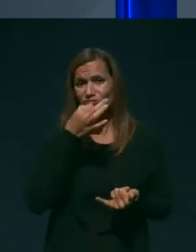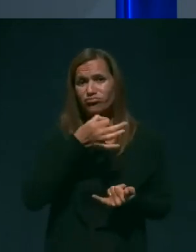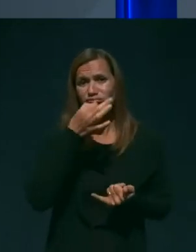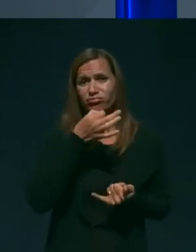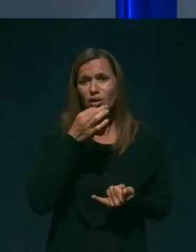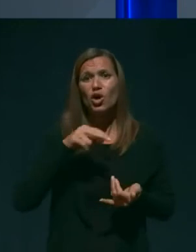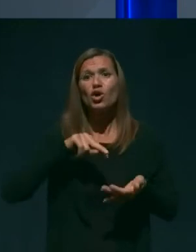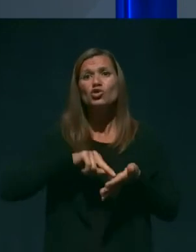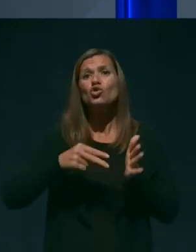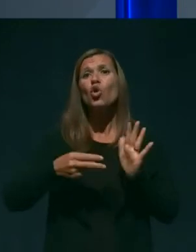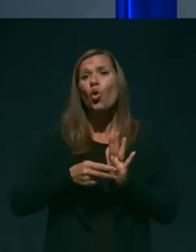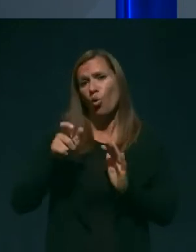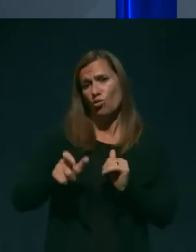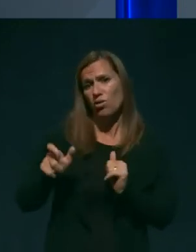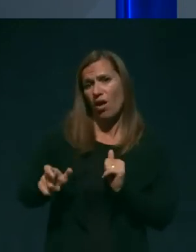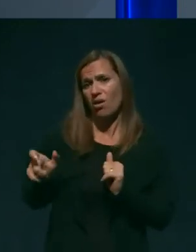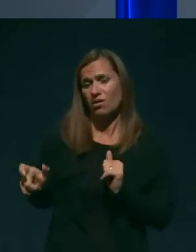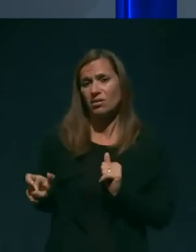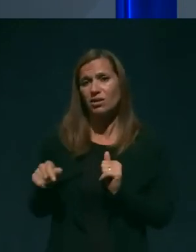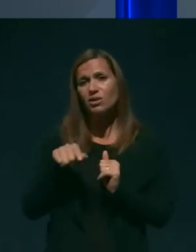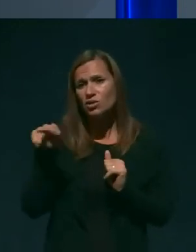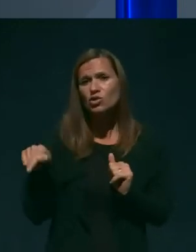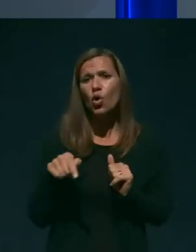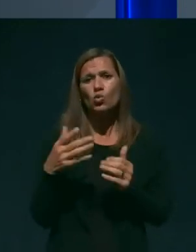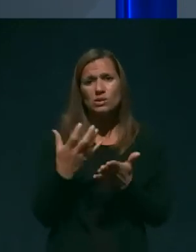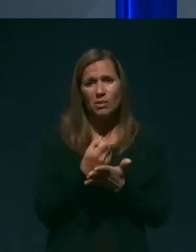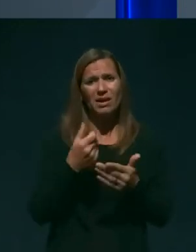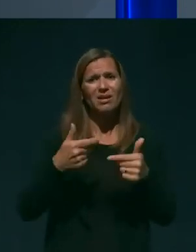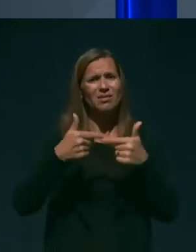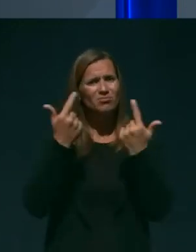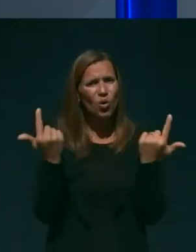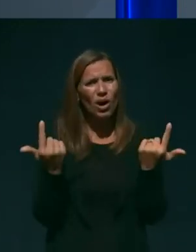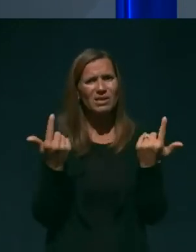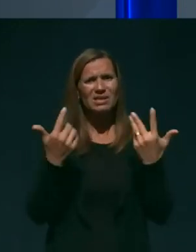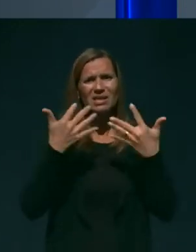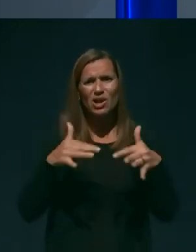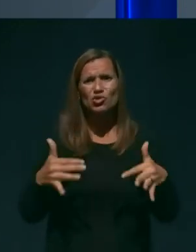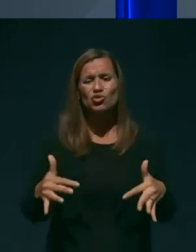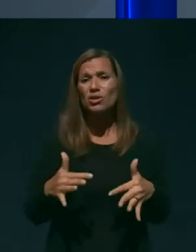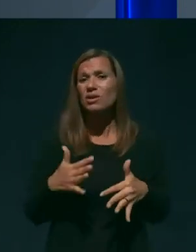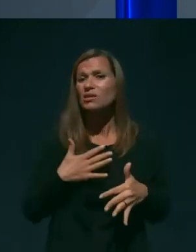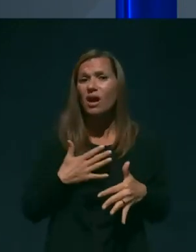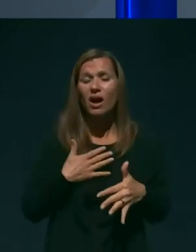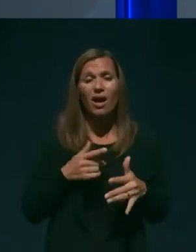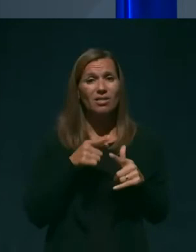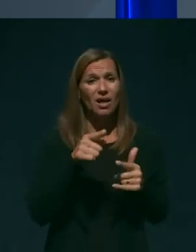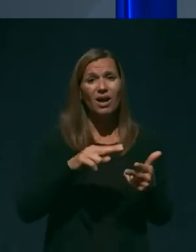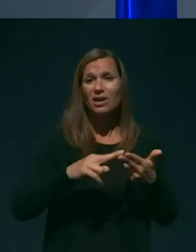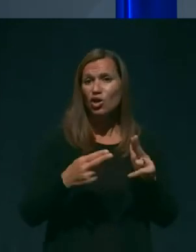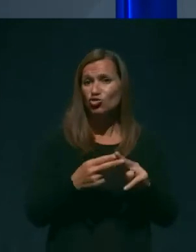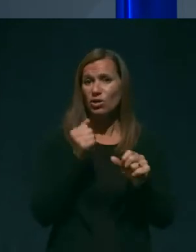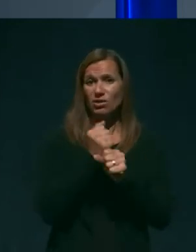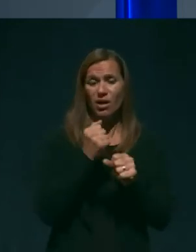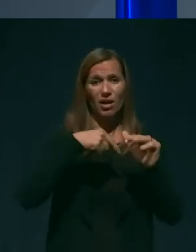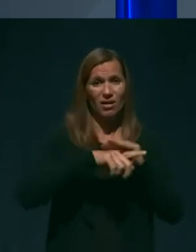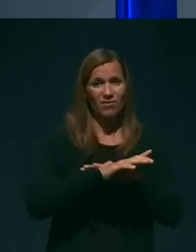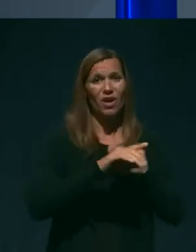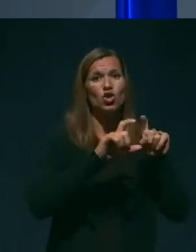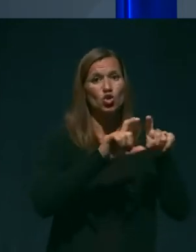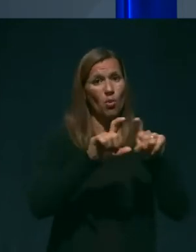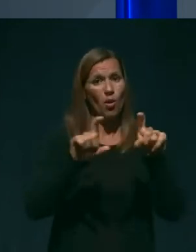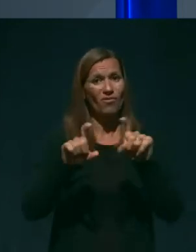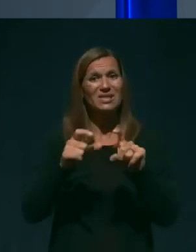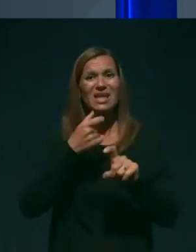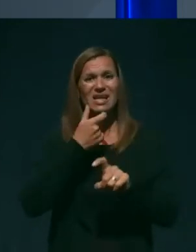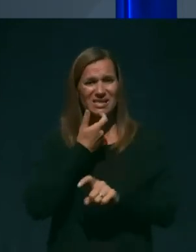obrazložiti, zakaj in na kakšen način se je delalo v domovih, da so bili rezultati dobri. Predvsem pa